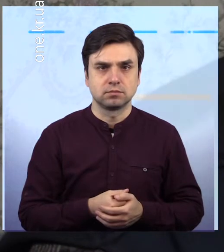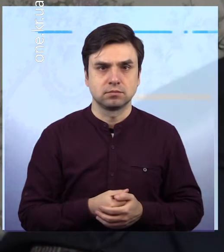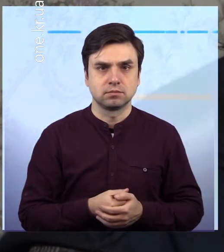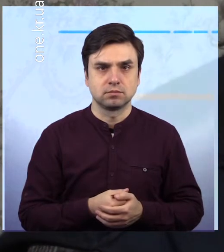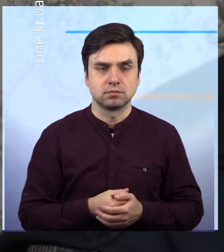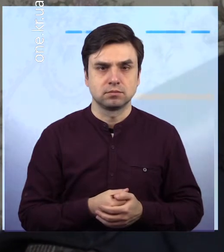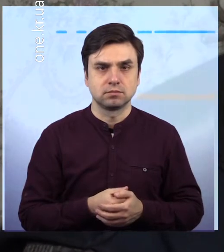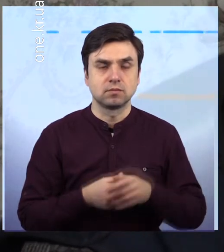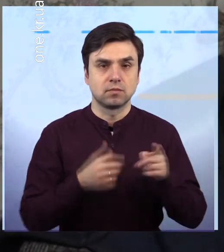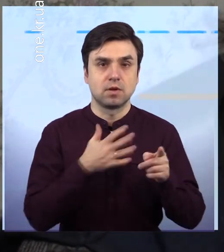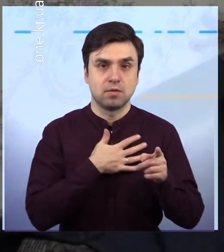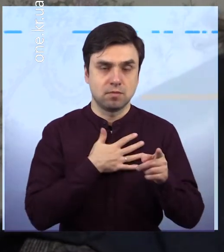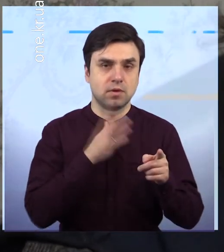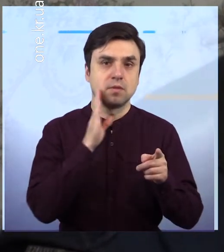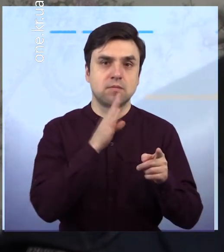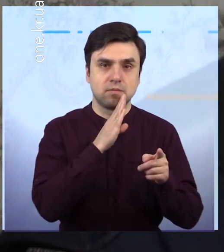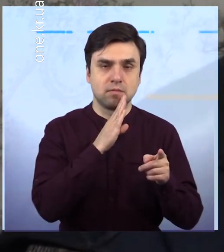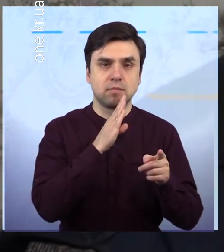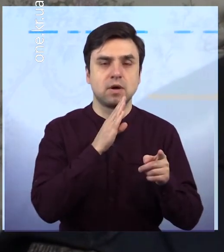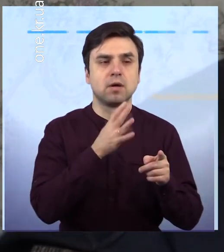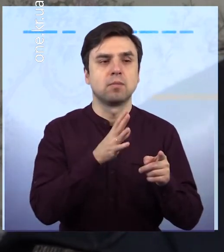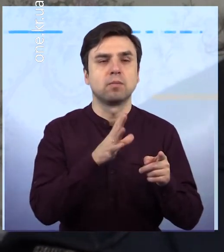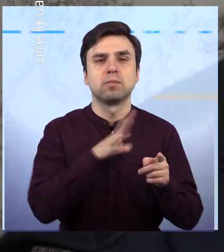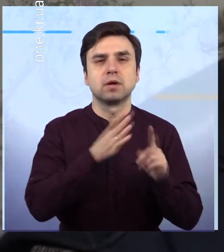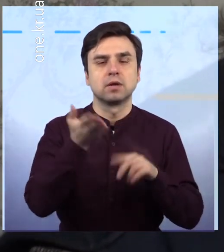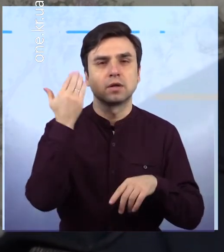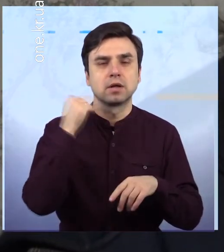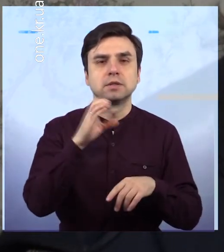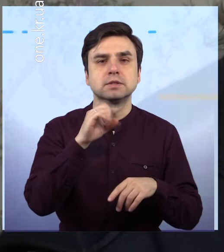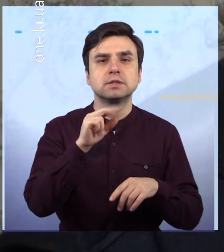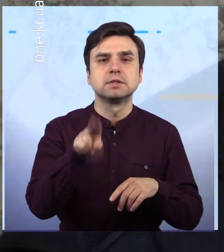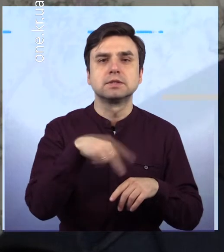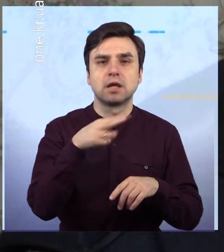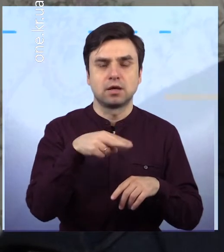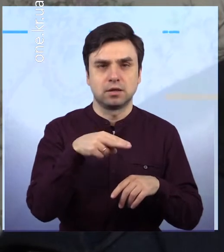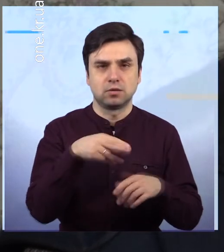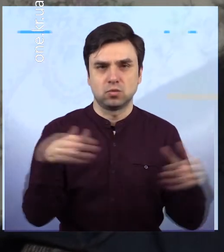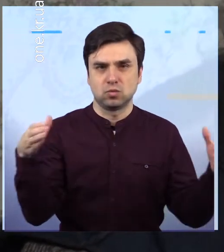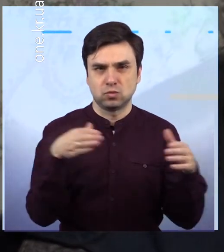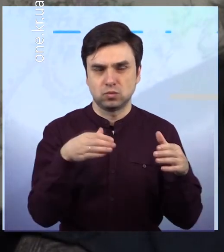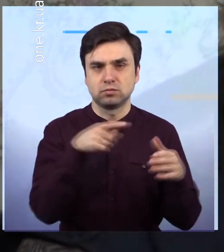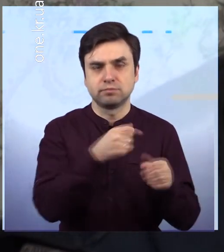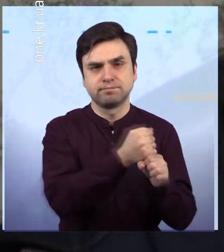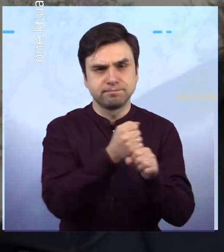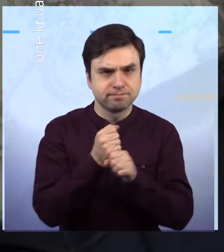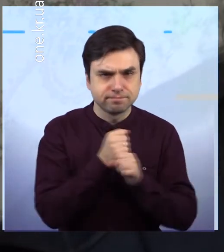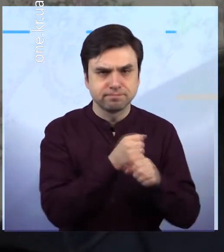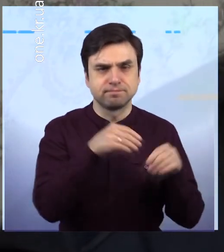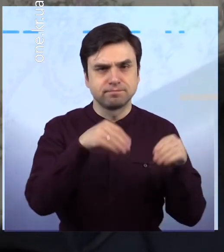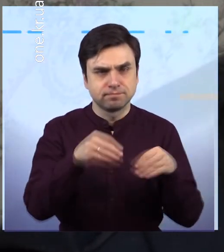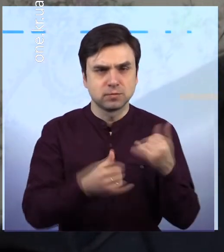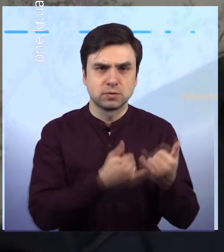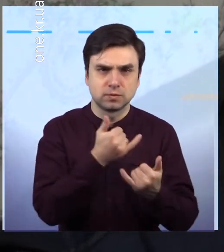бабушка перейшла, і 10-15 років працювала в пекарні, а туди вийшла на пенсію. Папочка теж саме